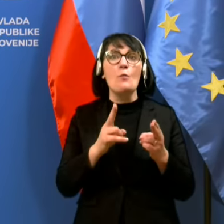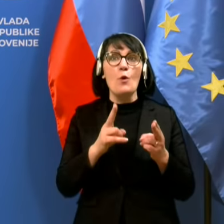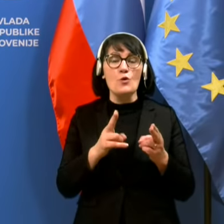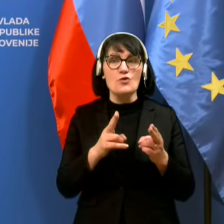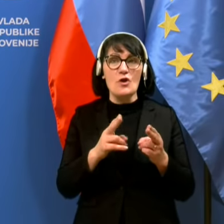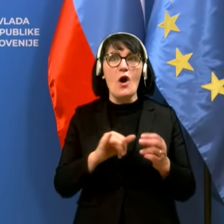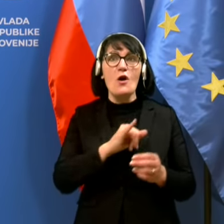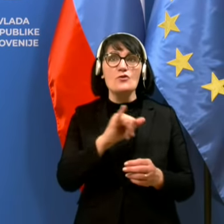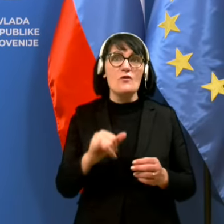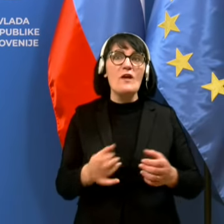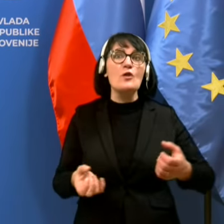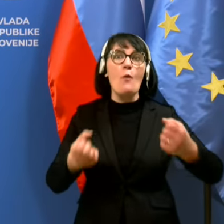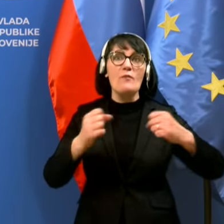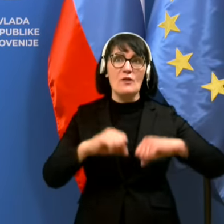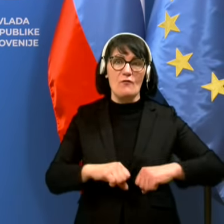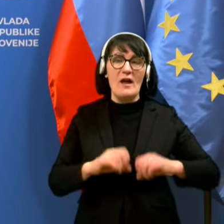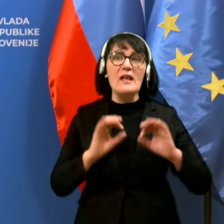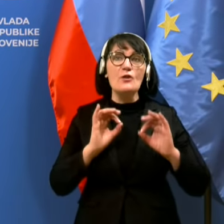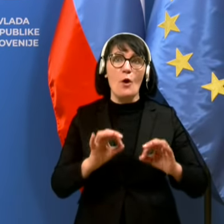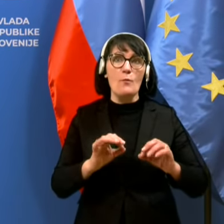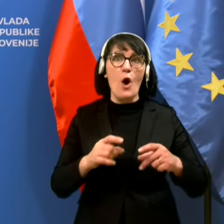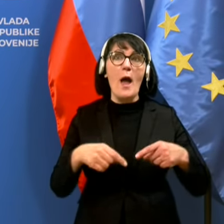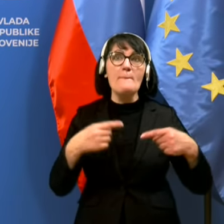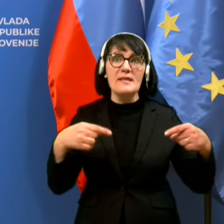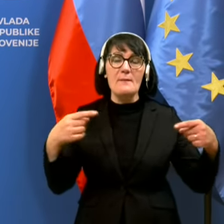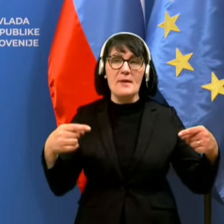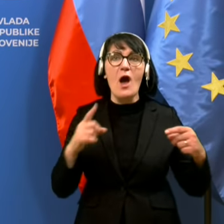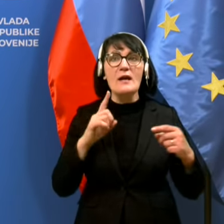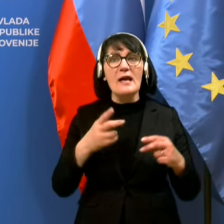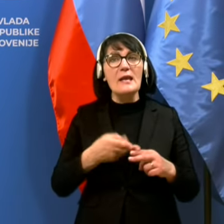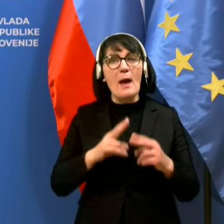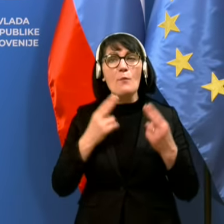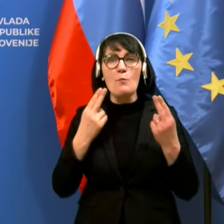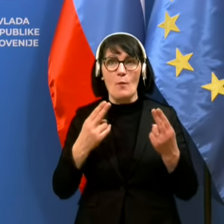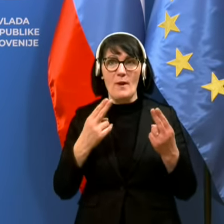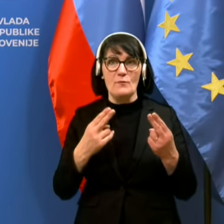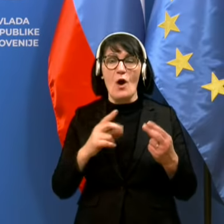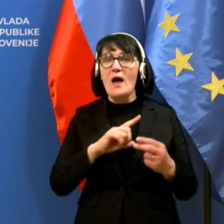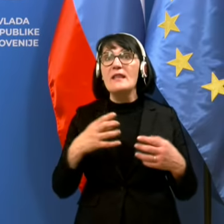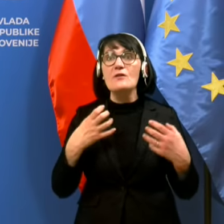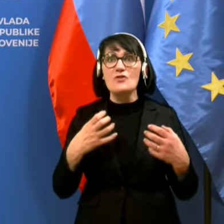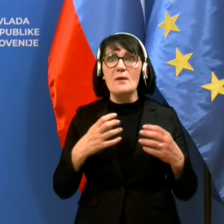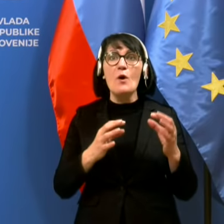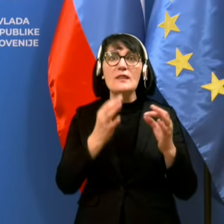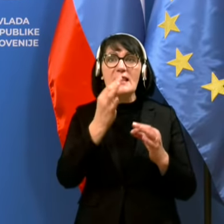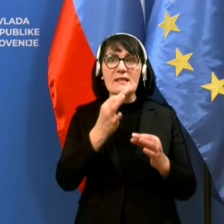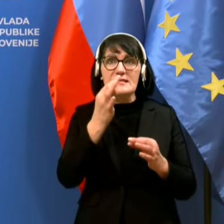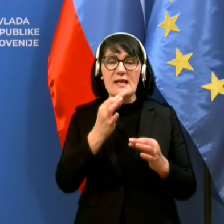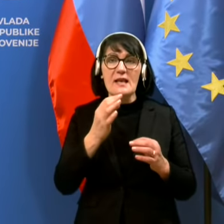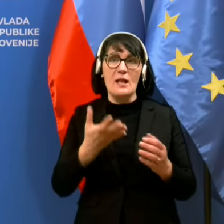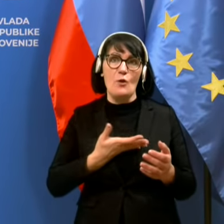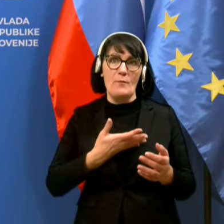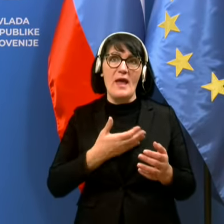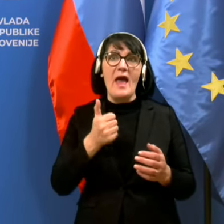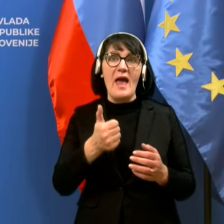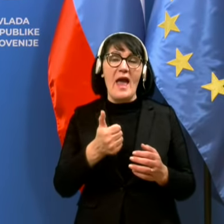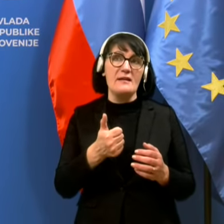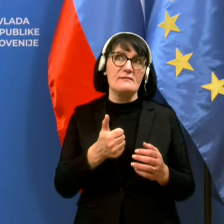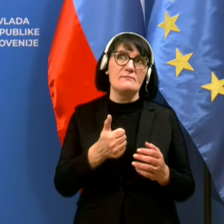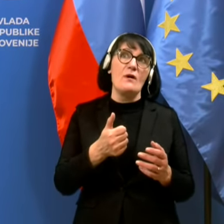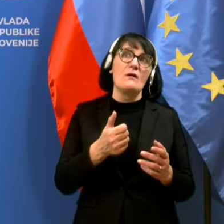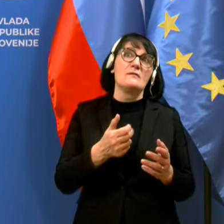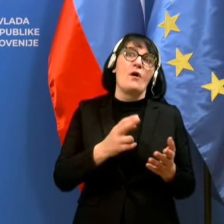še vedno obvladovanje, dobro obvladovanje epidemije, kar je najbolj ključno. Ne želimo, da testiranje dobi en redno me kot